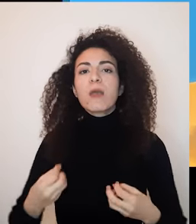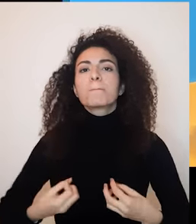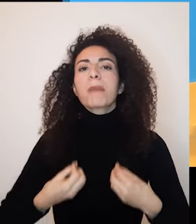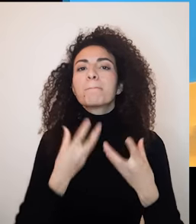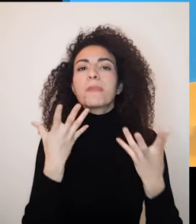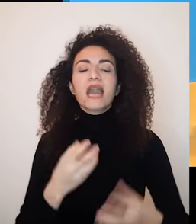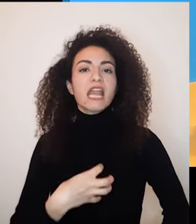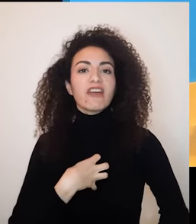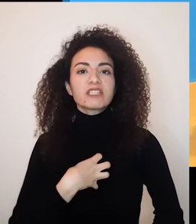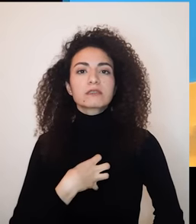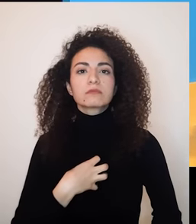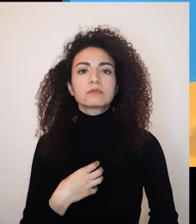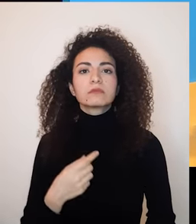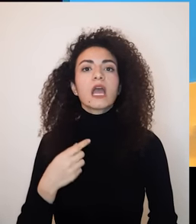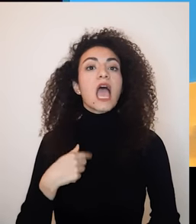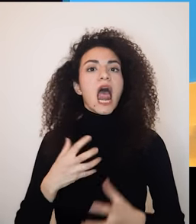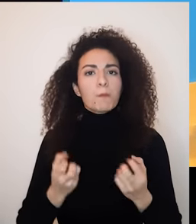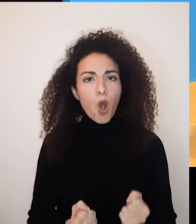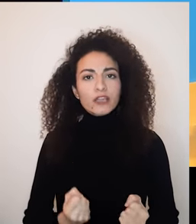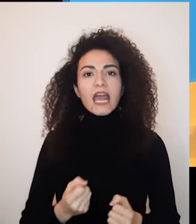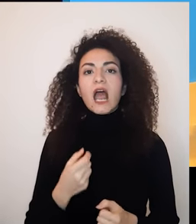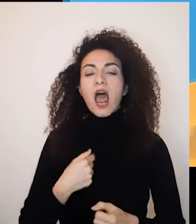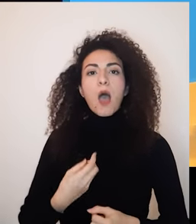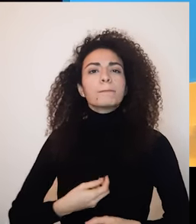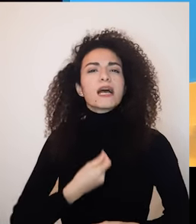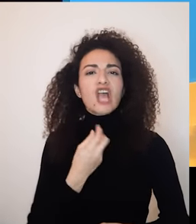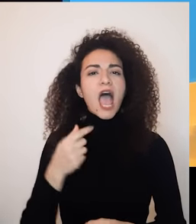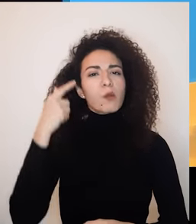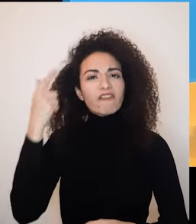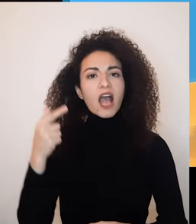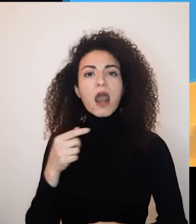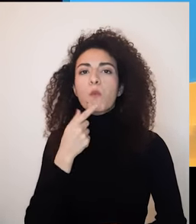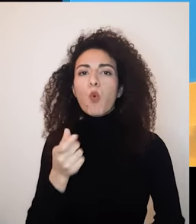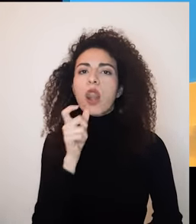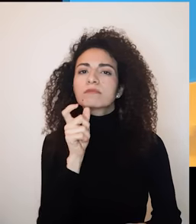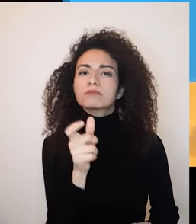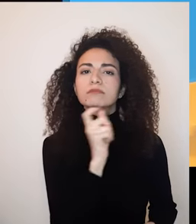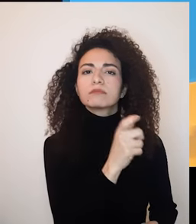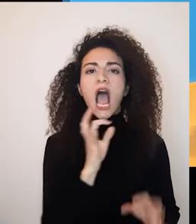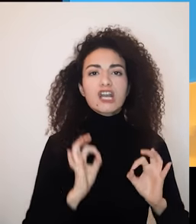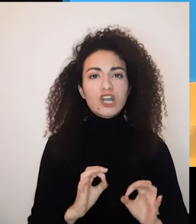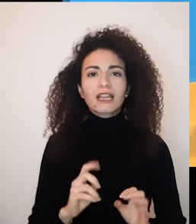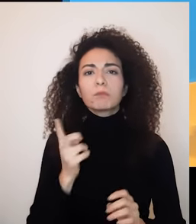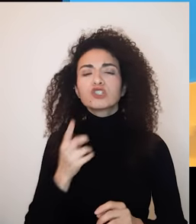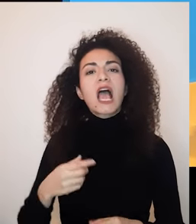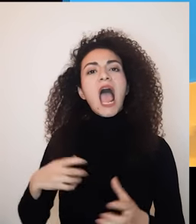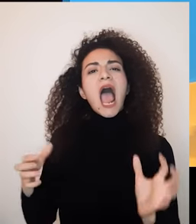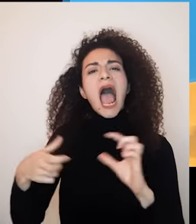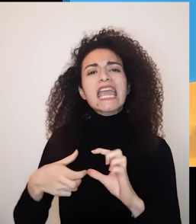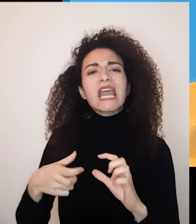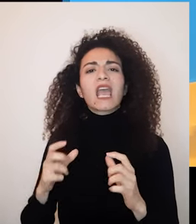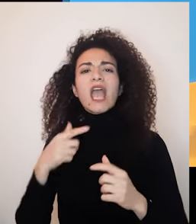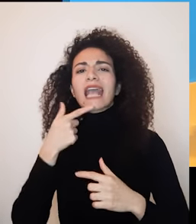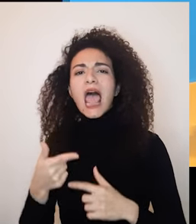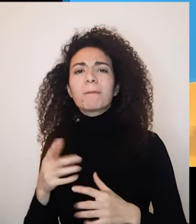للتعبير عن ذاتي يعني إن تكون قادرة توضع مشاعر وأفكار بكلمات حقيقية وصادقة ومش بكلمات المستعارة من